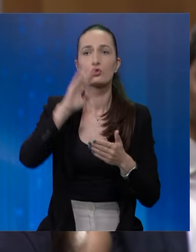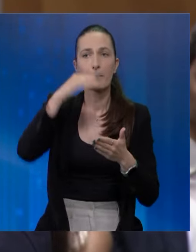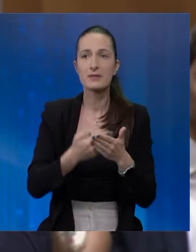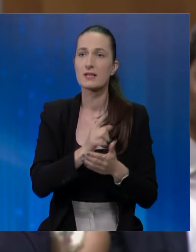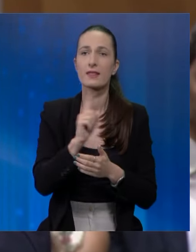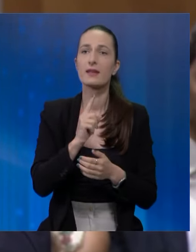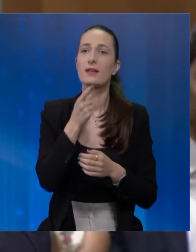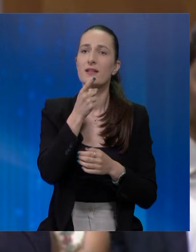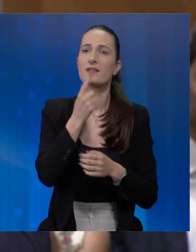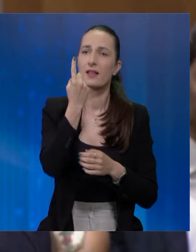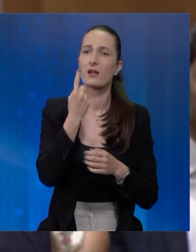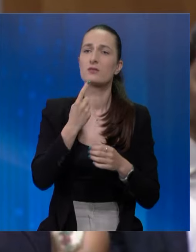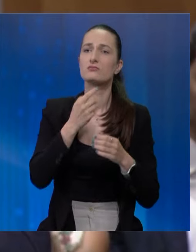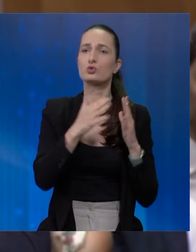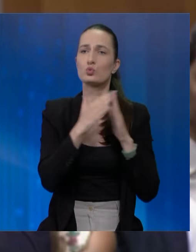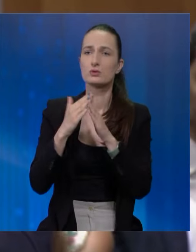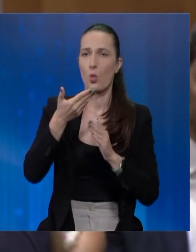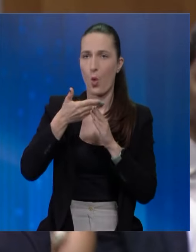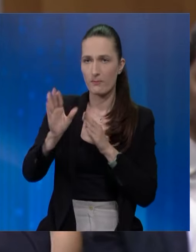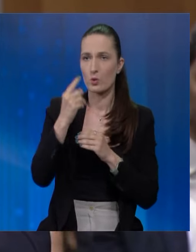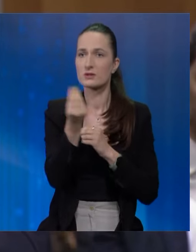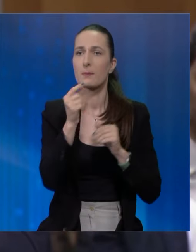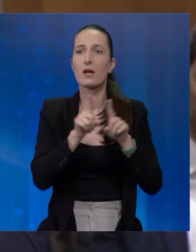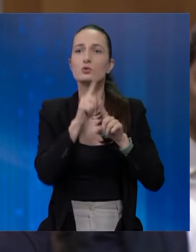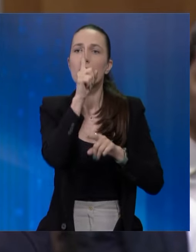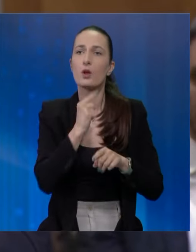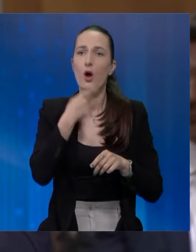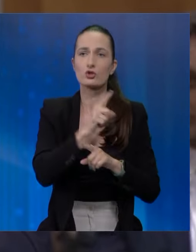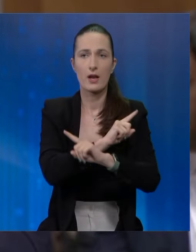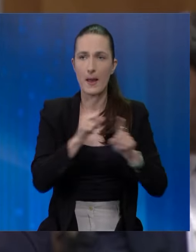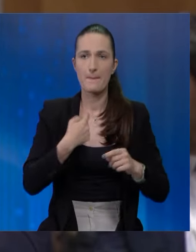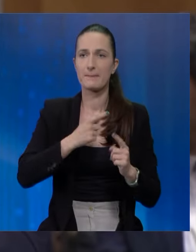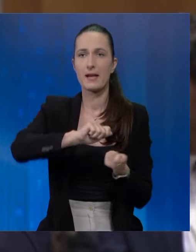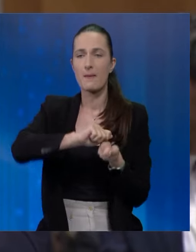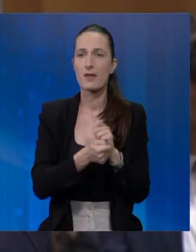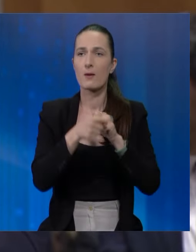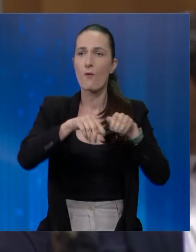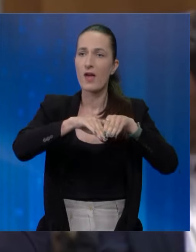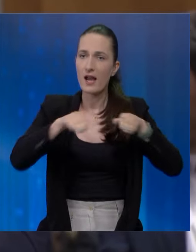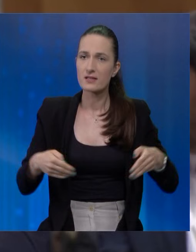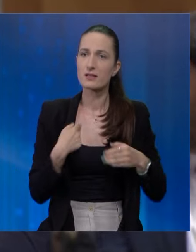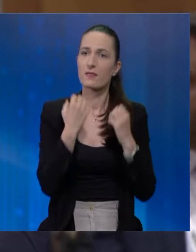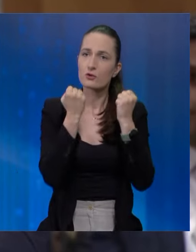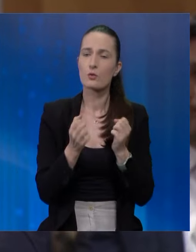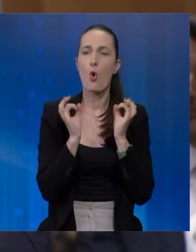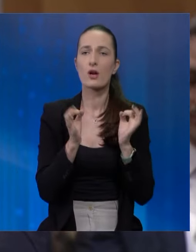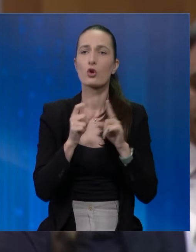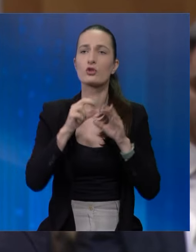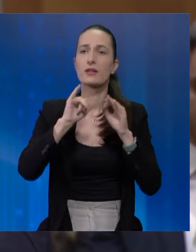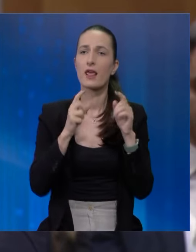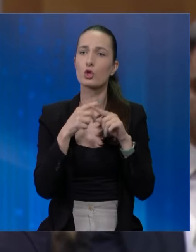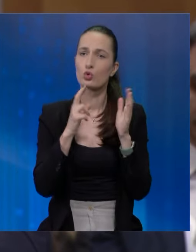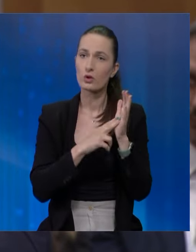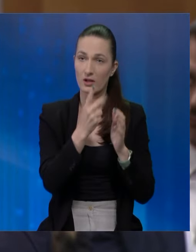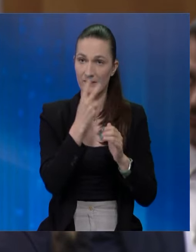je otpao. I Srbija tiho kaže ne. Mi ne mijenjamo ove granice, držimo se originalnog Dejtona. I vidjeli ste sada